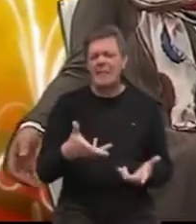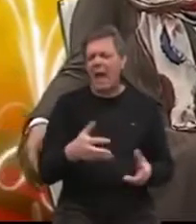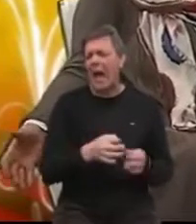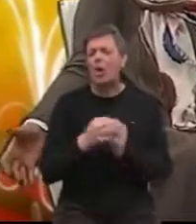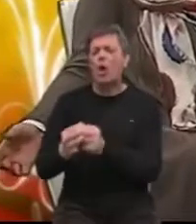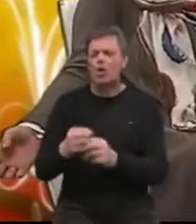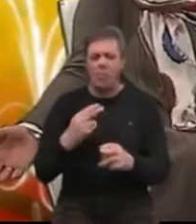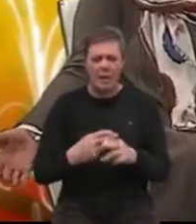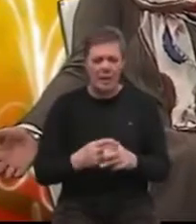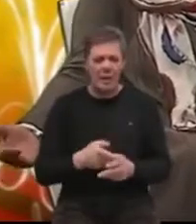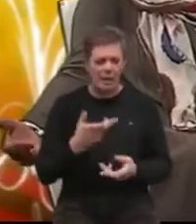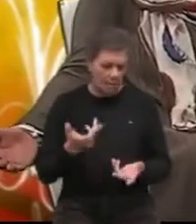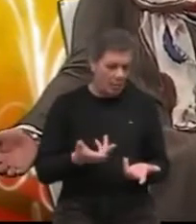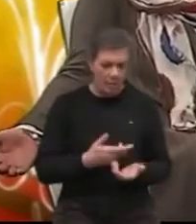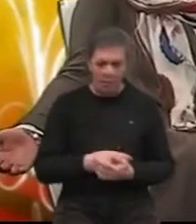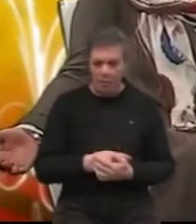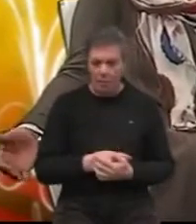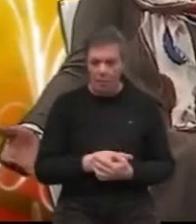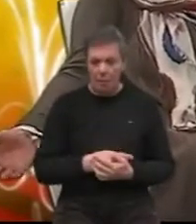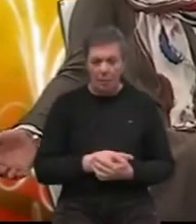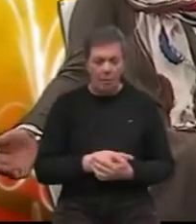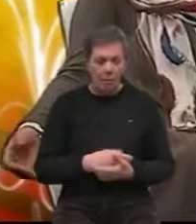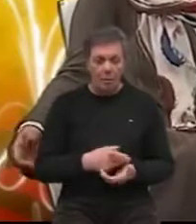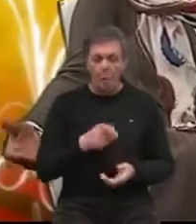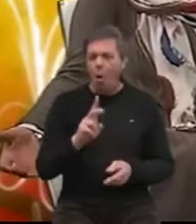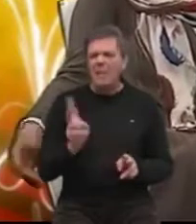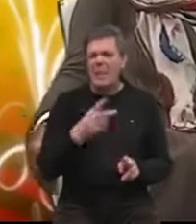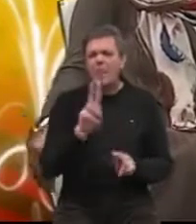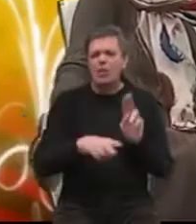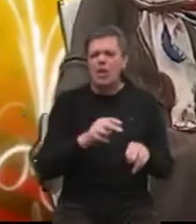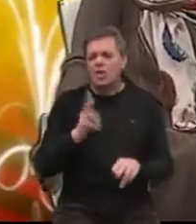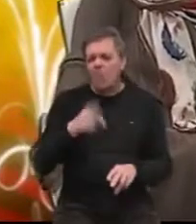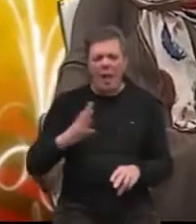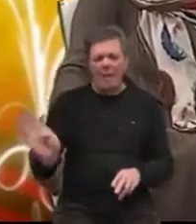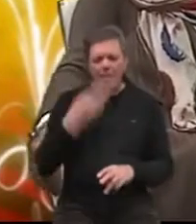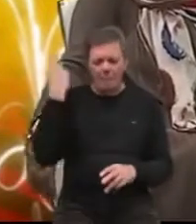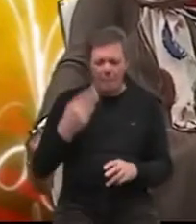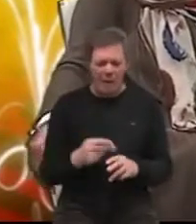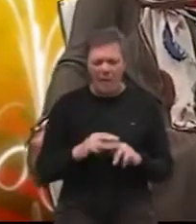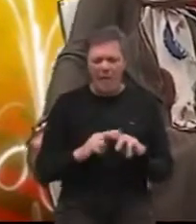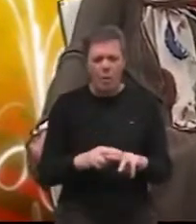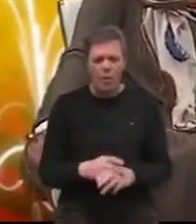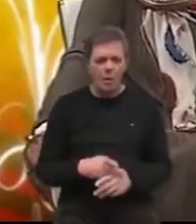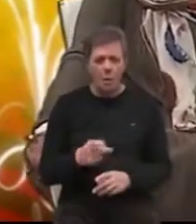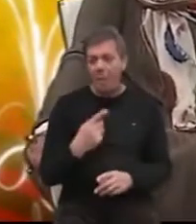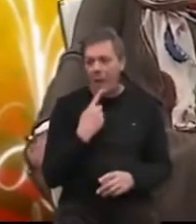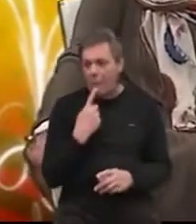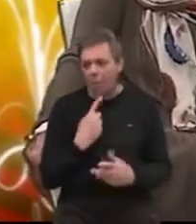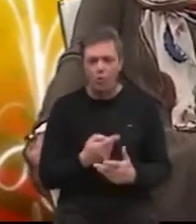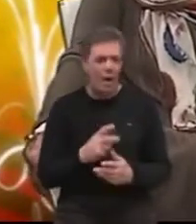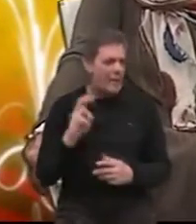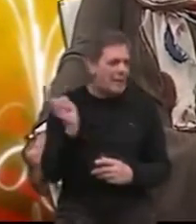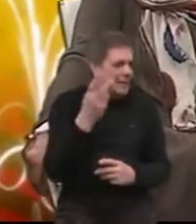bolesnike. Bolnica je za one koji su bolesni da ih se može izlječiti. On se ne može izlječiti, morate ga van izvaditi. I onda je ona pokušala,